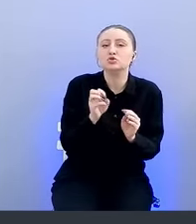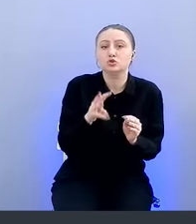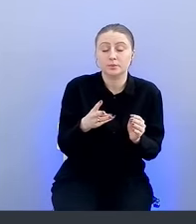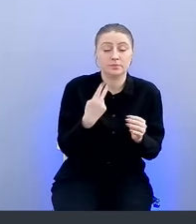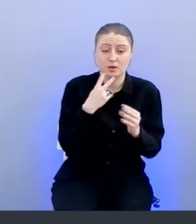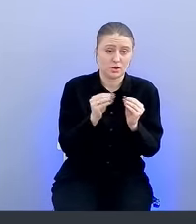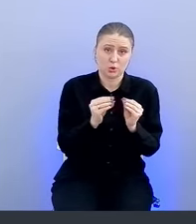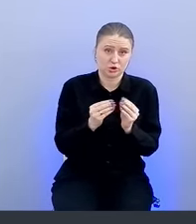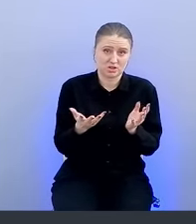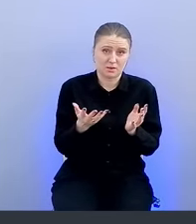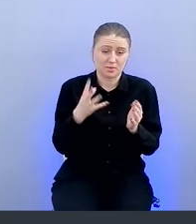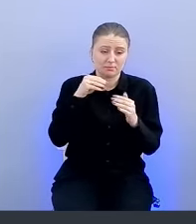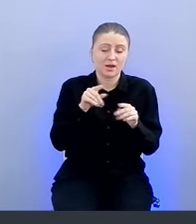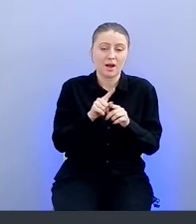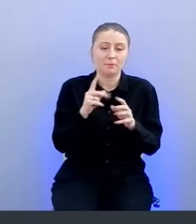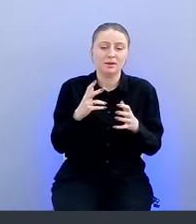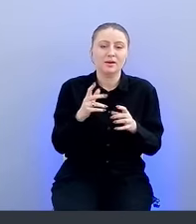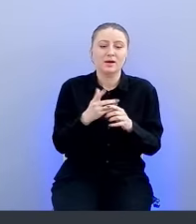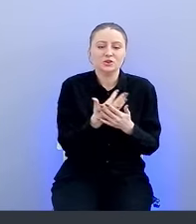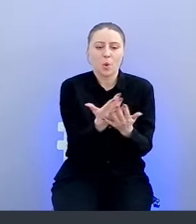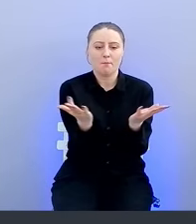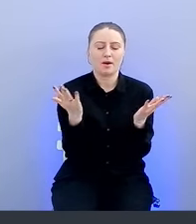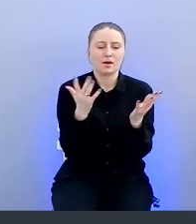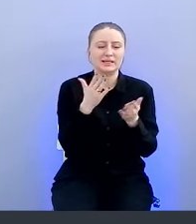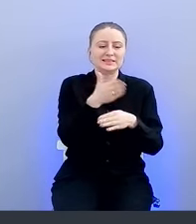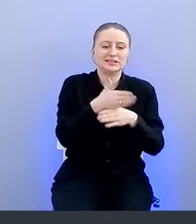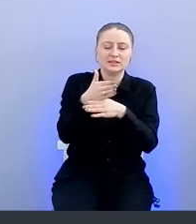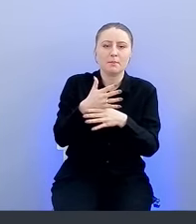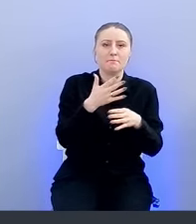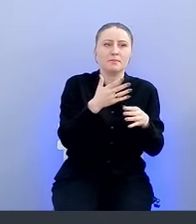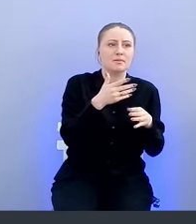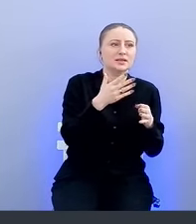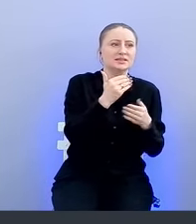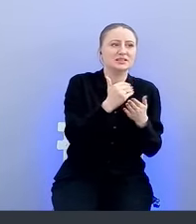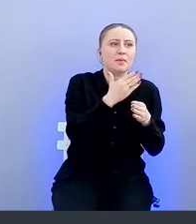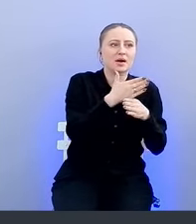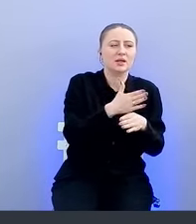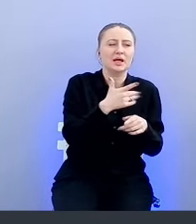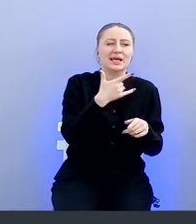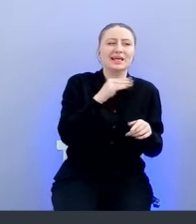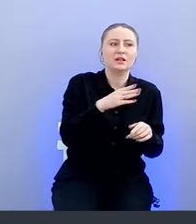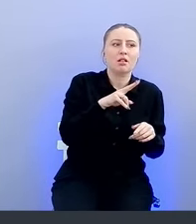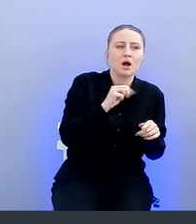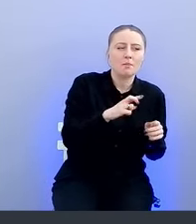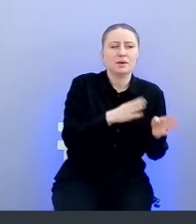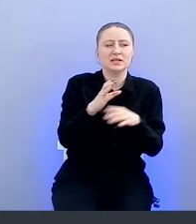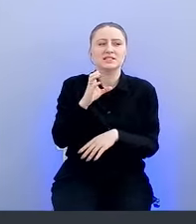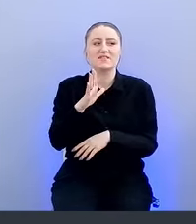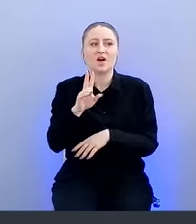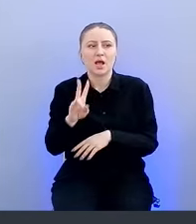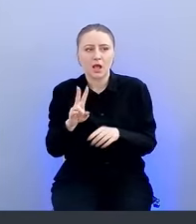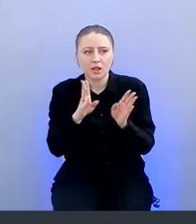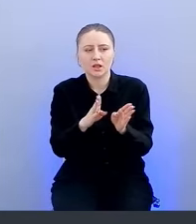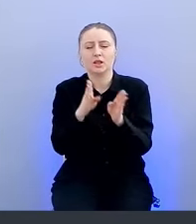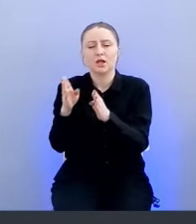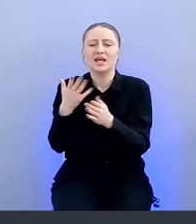точно такой же, по сути, зоопарк систем хранения, гитлабы, битбакеты, где-то остались SVN, да, с них там переезжают, но